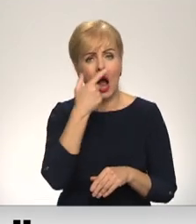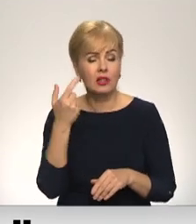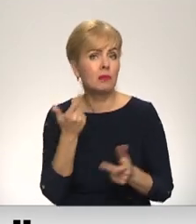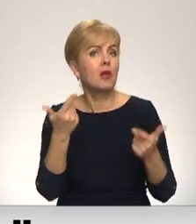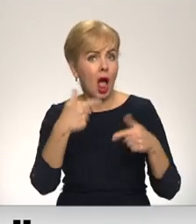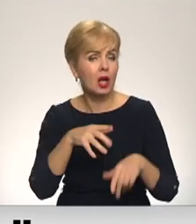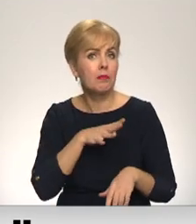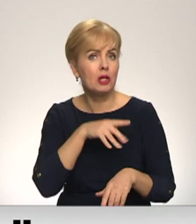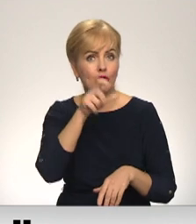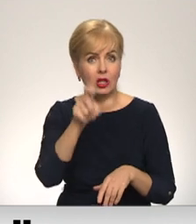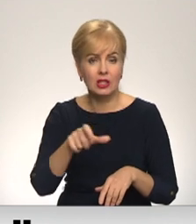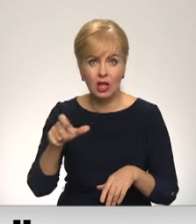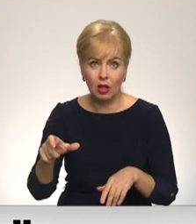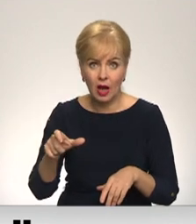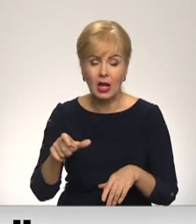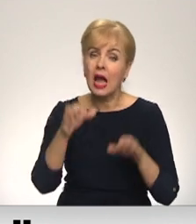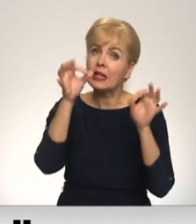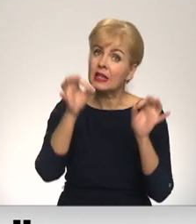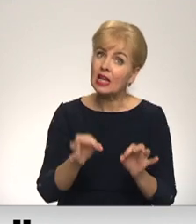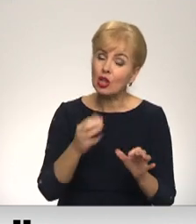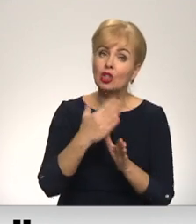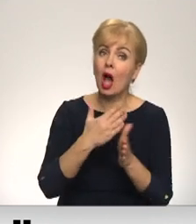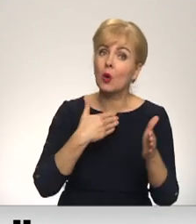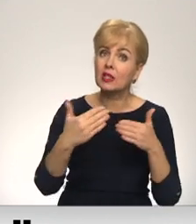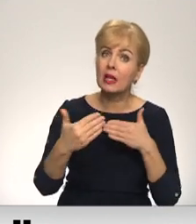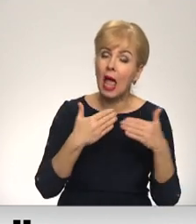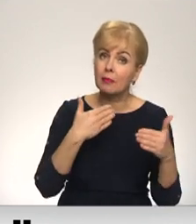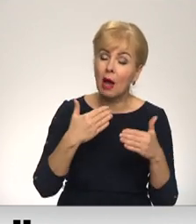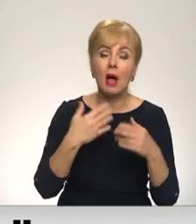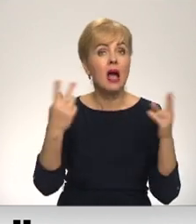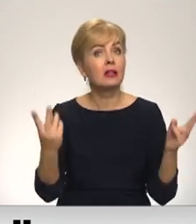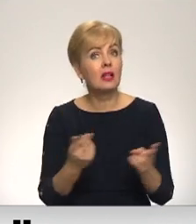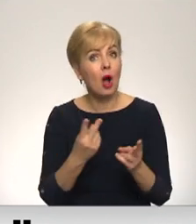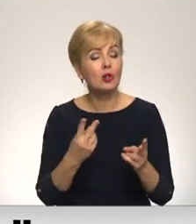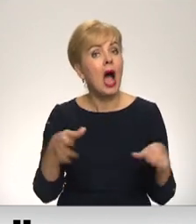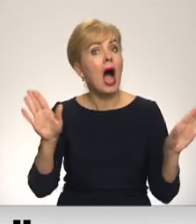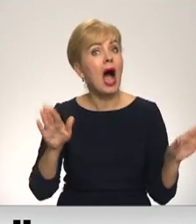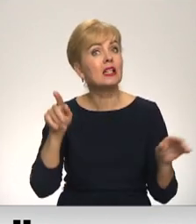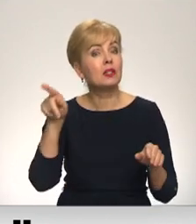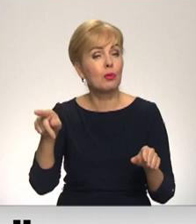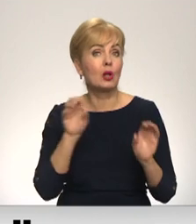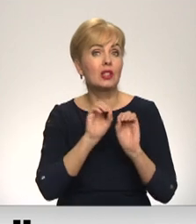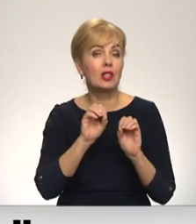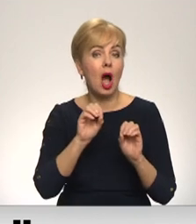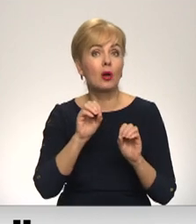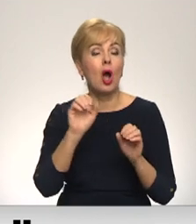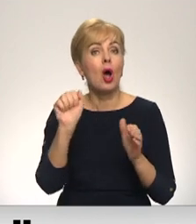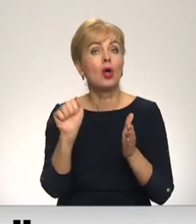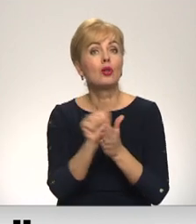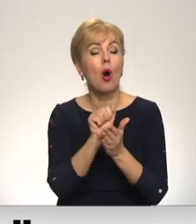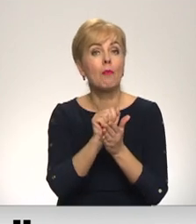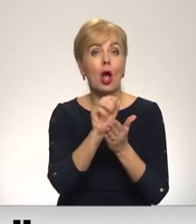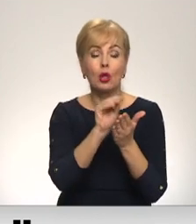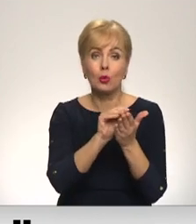bijušas cilvēku tiesības, savstarpējās attiecības un tradīcijas aizputē, nustāsta dokumentu norakstu